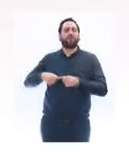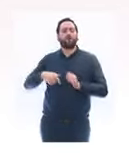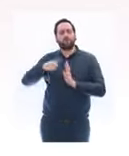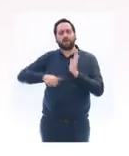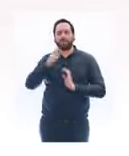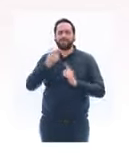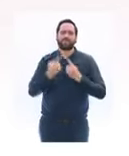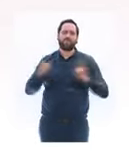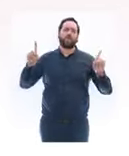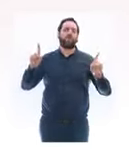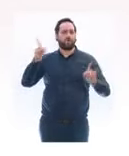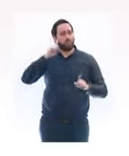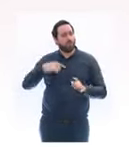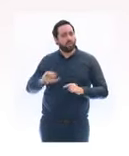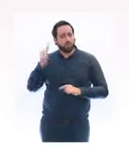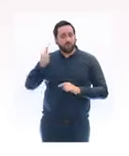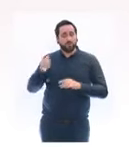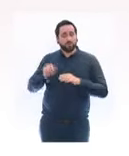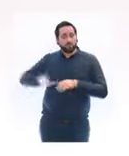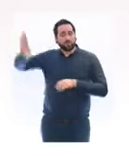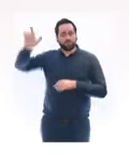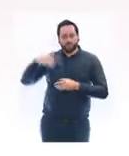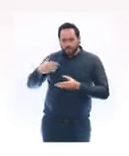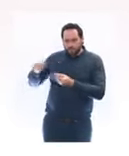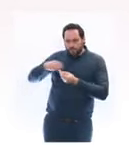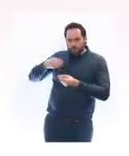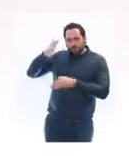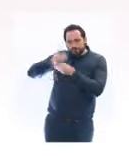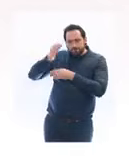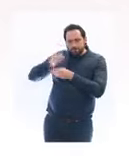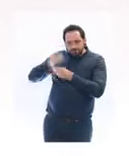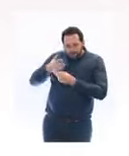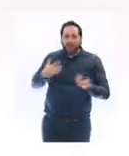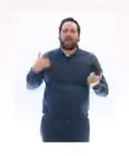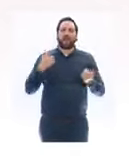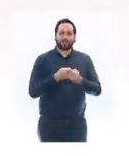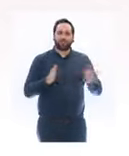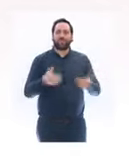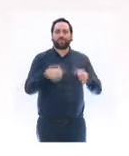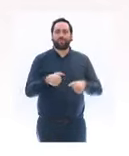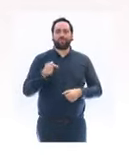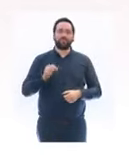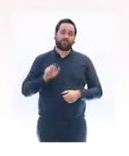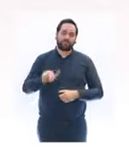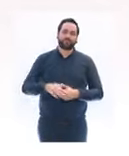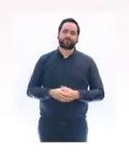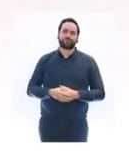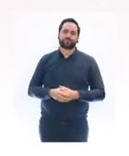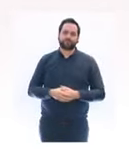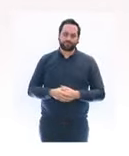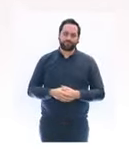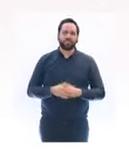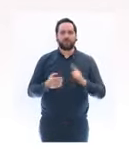et nous en tirons les enseignements. Nous veillerons en particulier à mieux préserver l'essentiel,